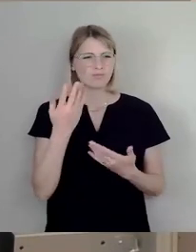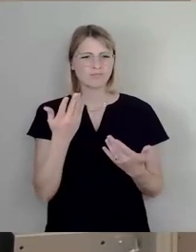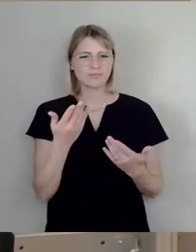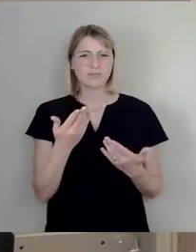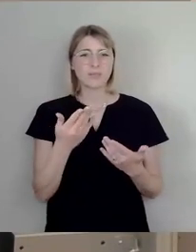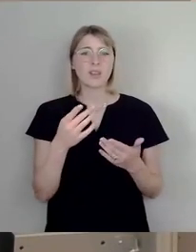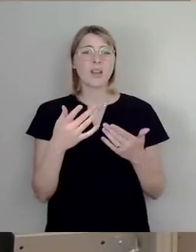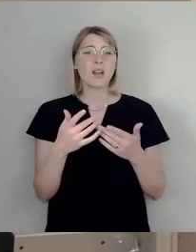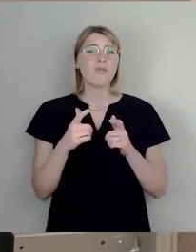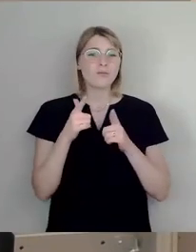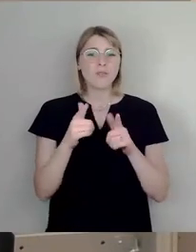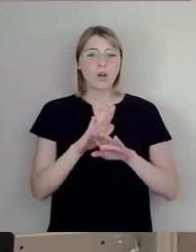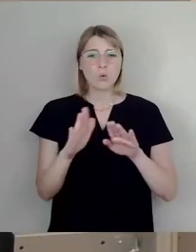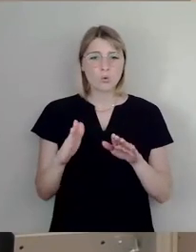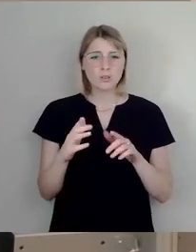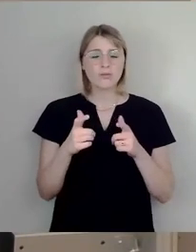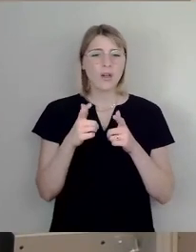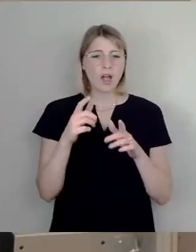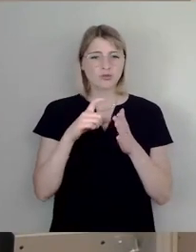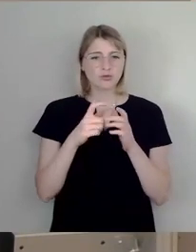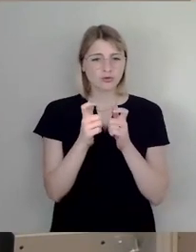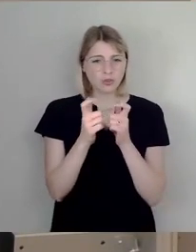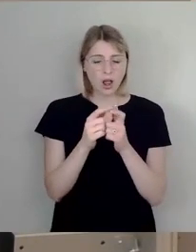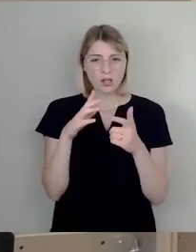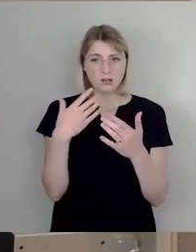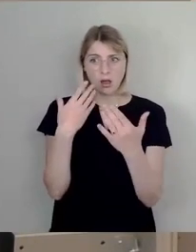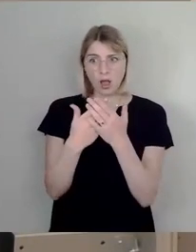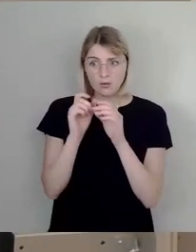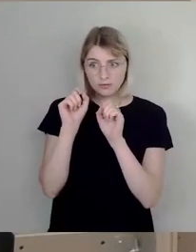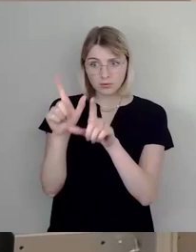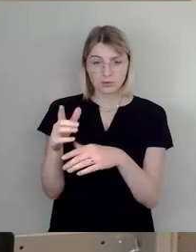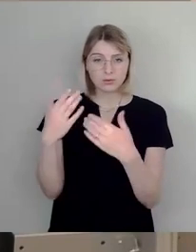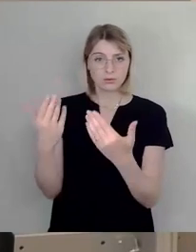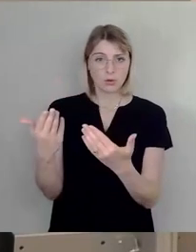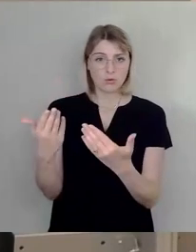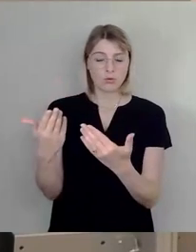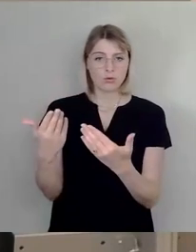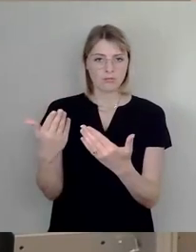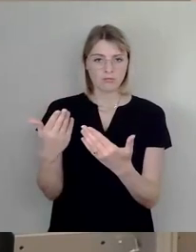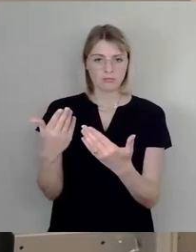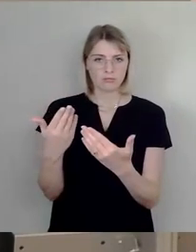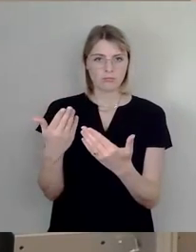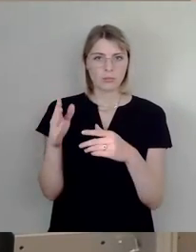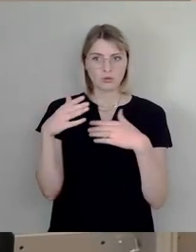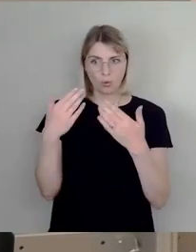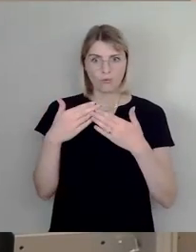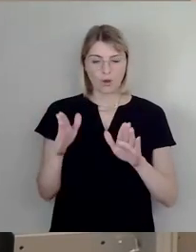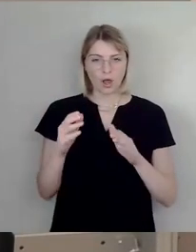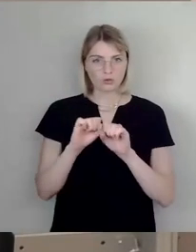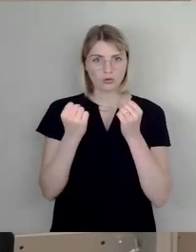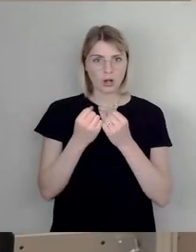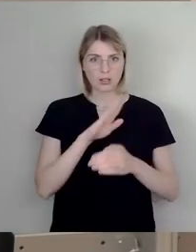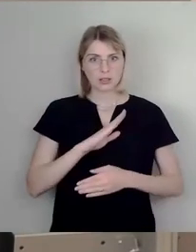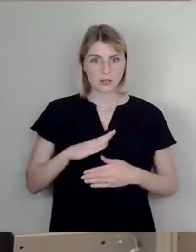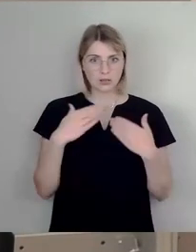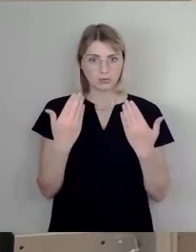ohne Fahrschein in Haft geht, ich weiß nicht, ob das in Freistaat Sachsen überhaupt